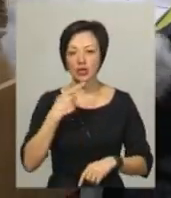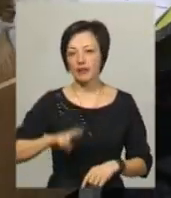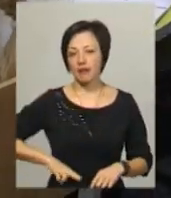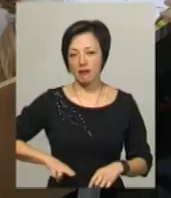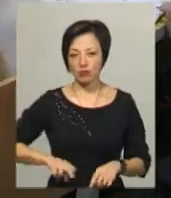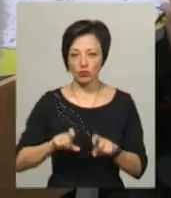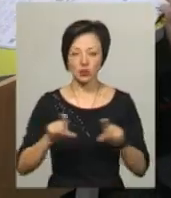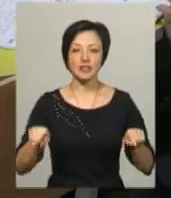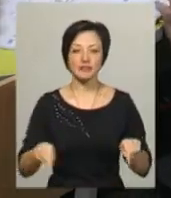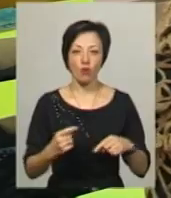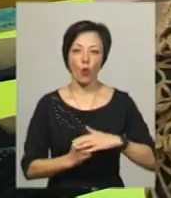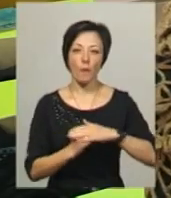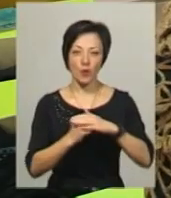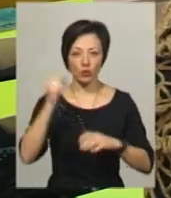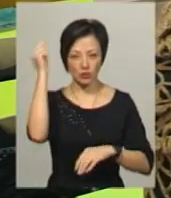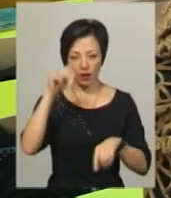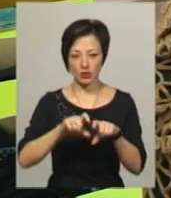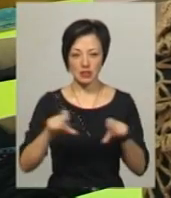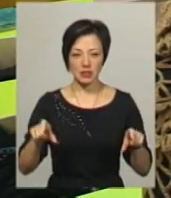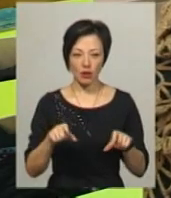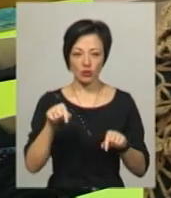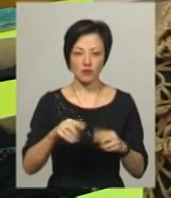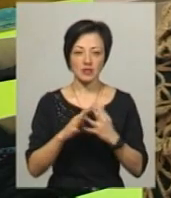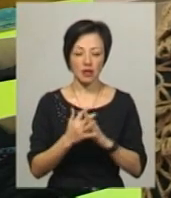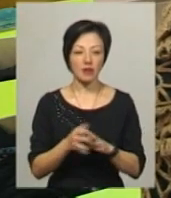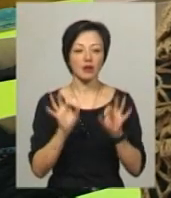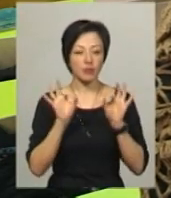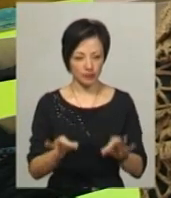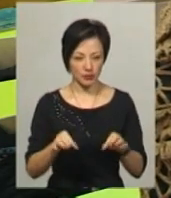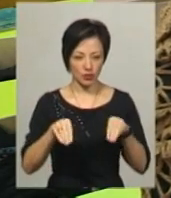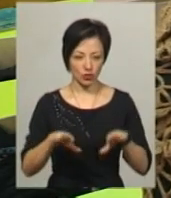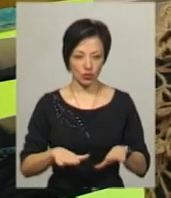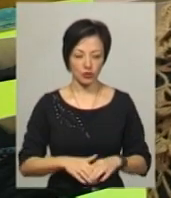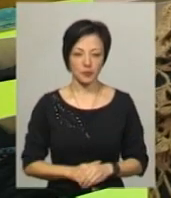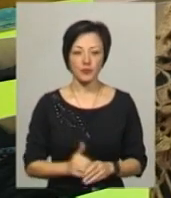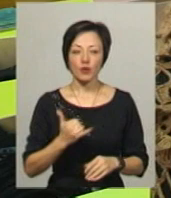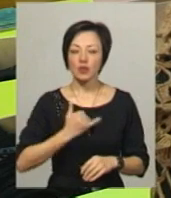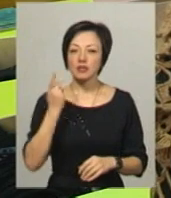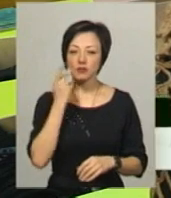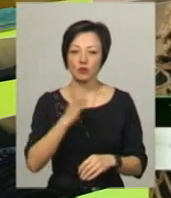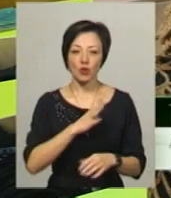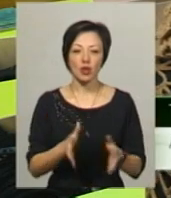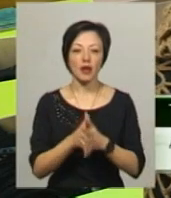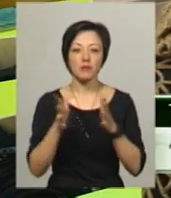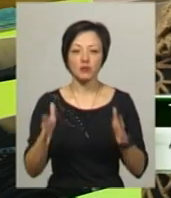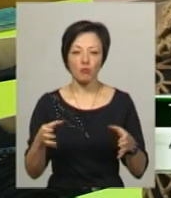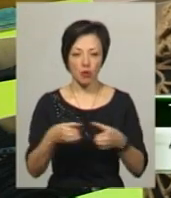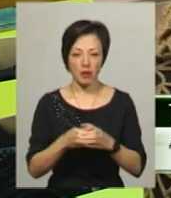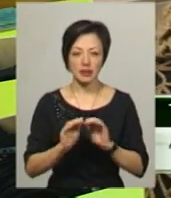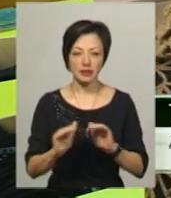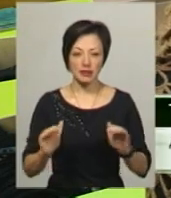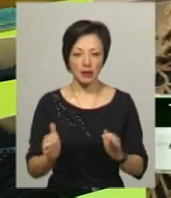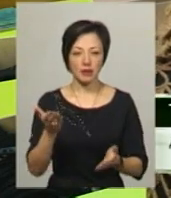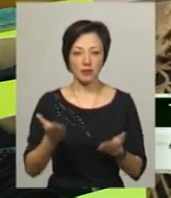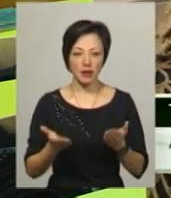ліцею каже, створення опорного освітнього закладу в Лісовий Гринівцях – логічне рішення. У нас завжди було найбільше по громаді дітей і,